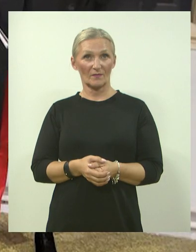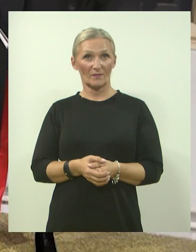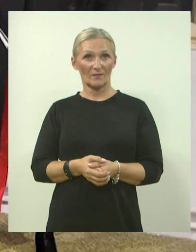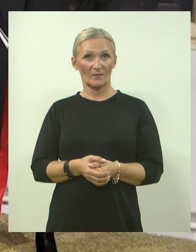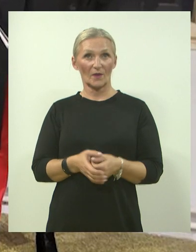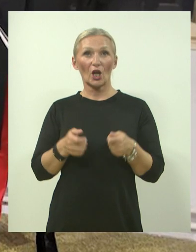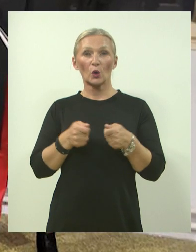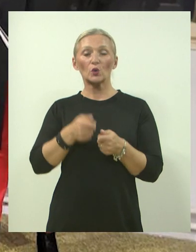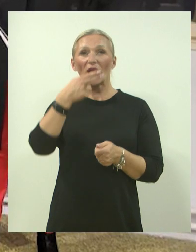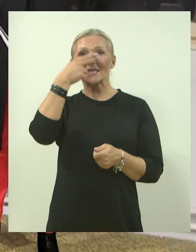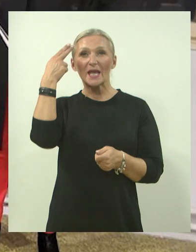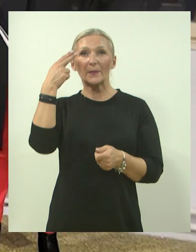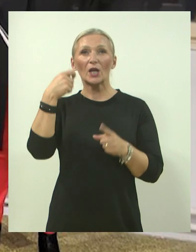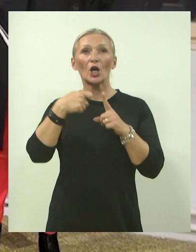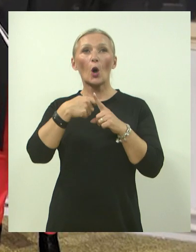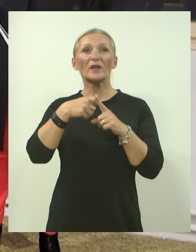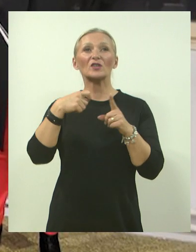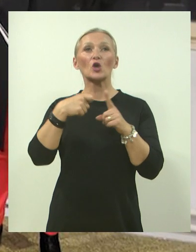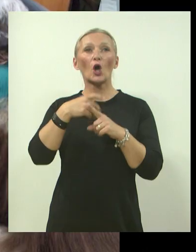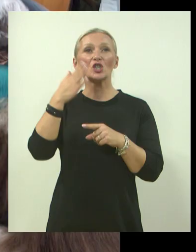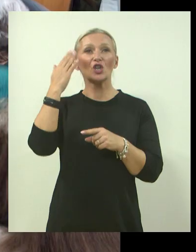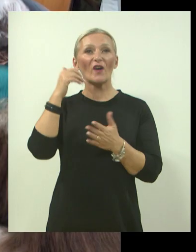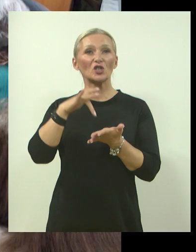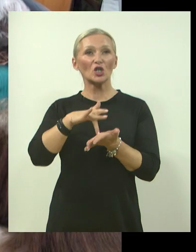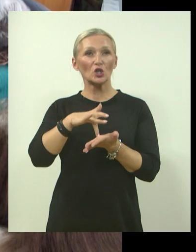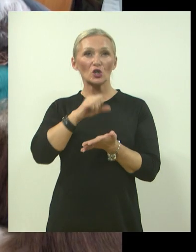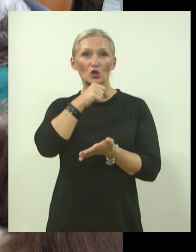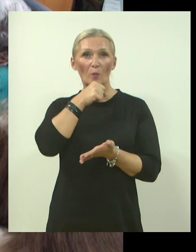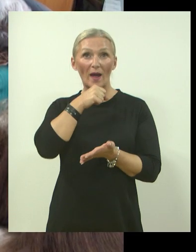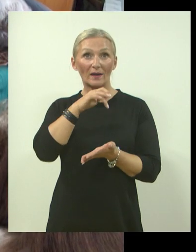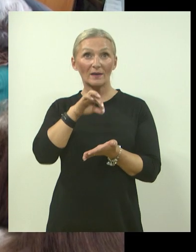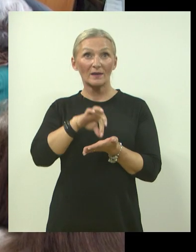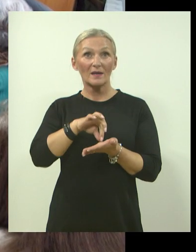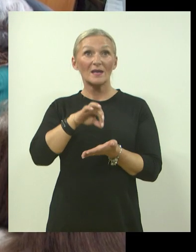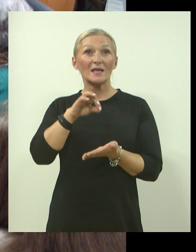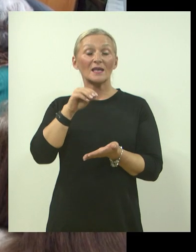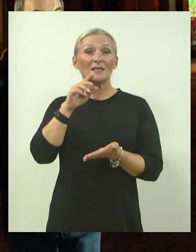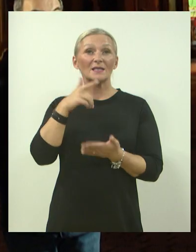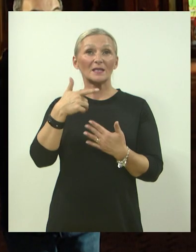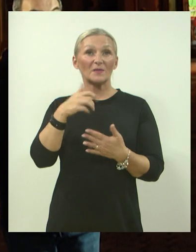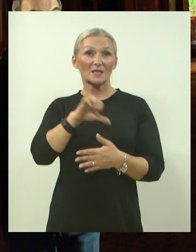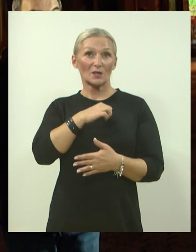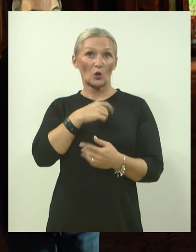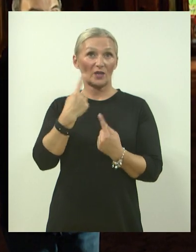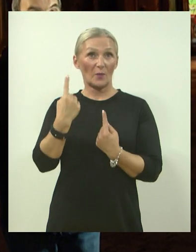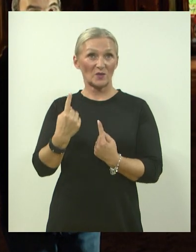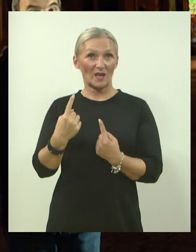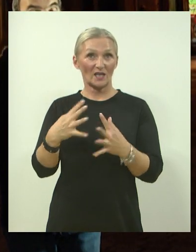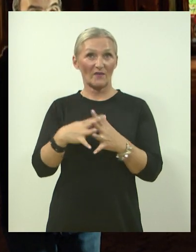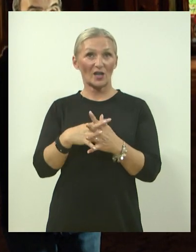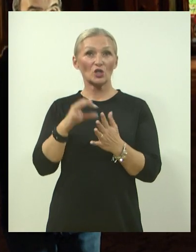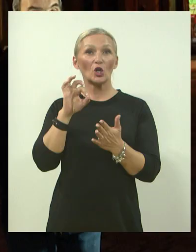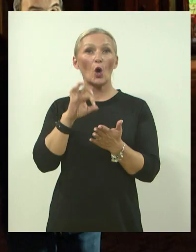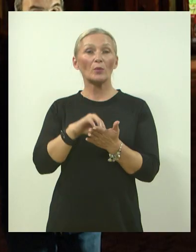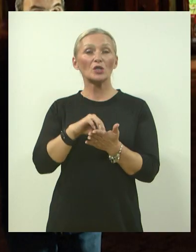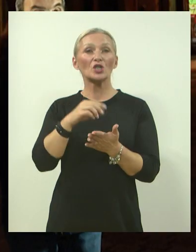Udruga slijepih Koprivničko-Križevačke županije obilježila 70 godina postojanja. U Varaždinu obilježen